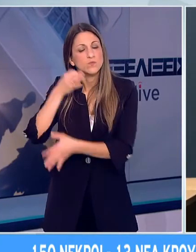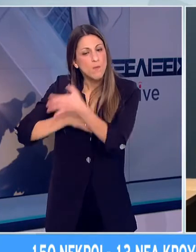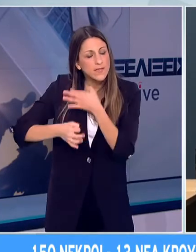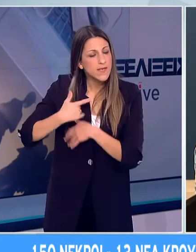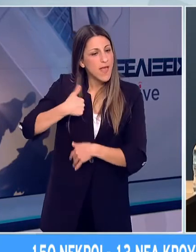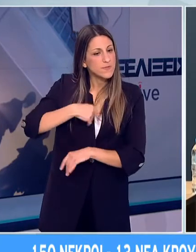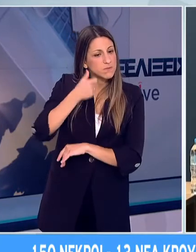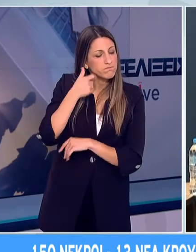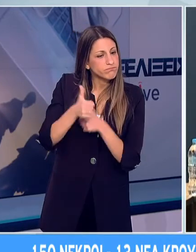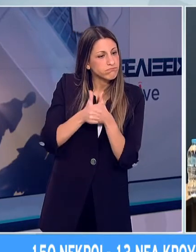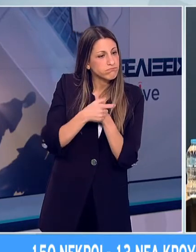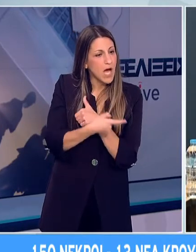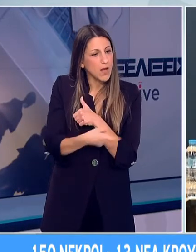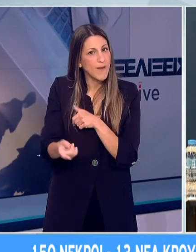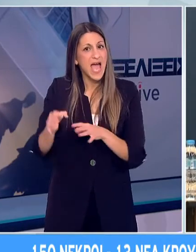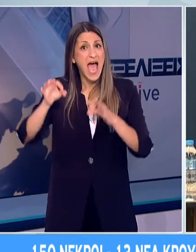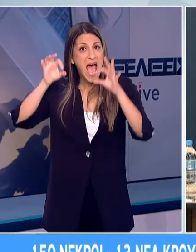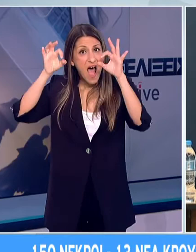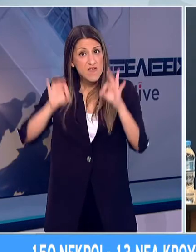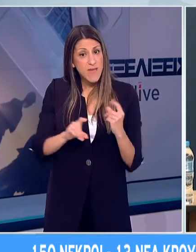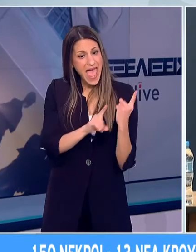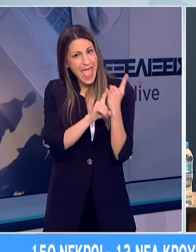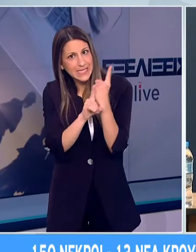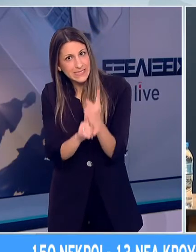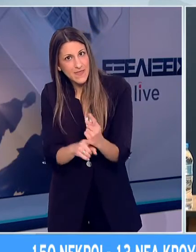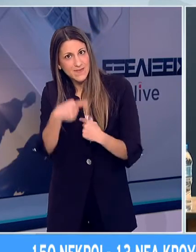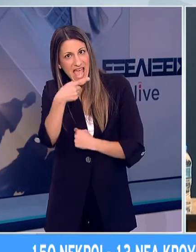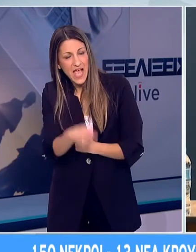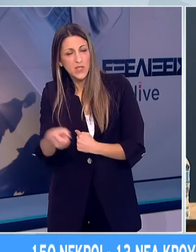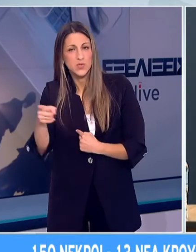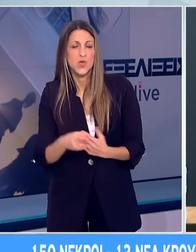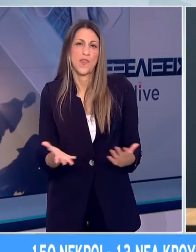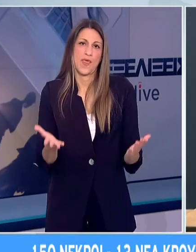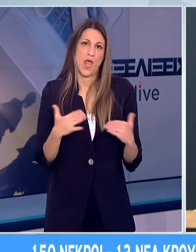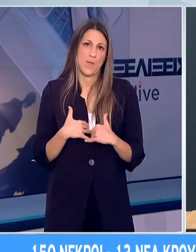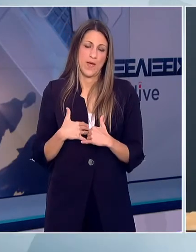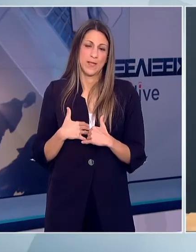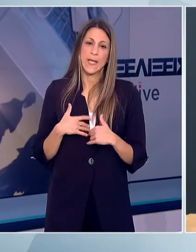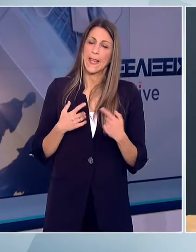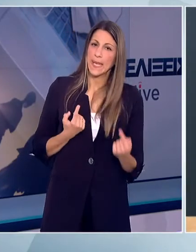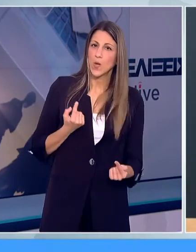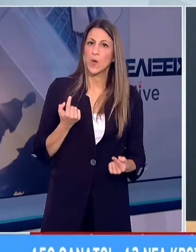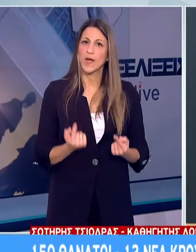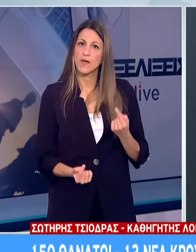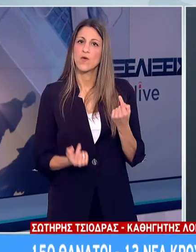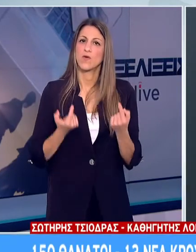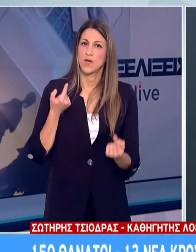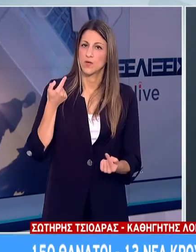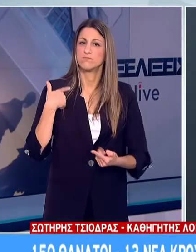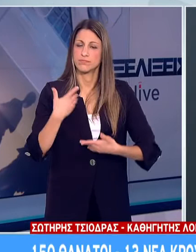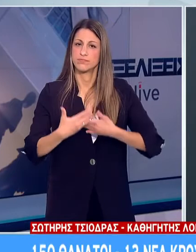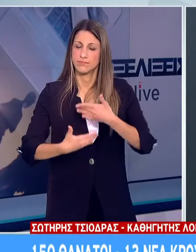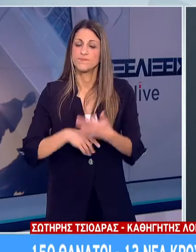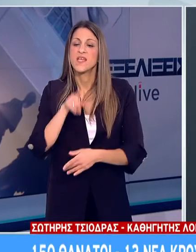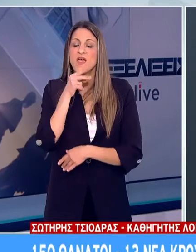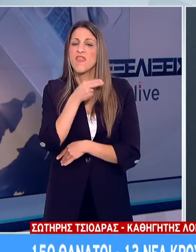υπάρχει απόλυτη εξειδίκευση και είναι δύσκολο να κατανοηθούν θέματα. Για το συγκεκριμένο